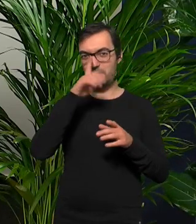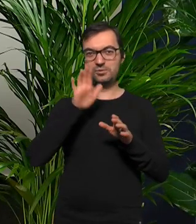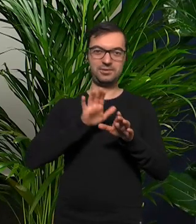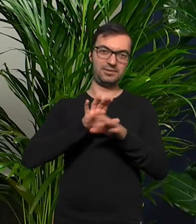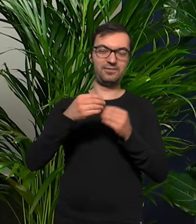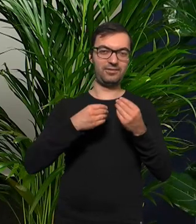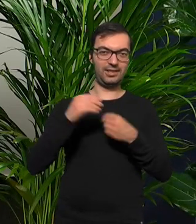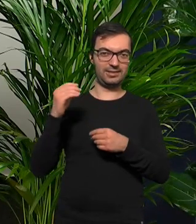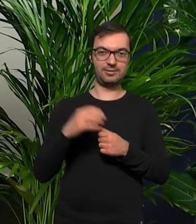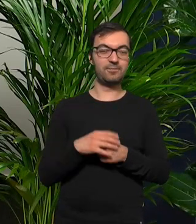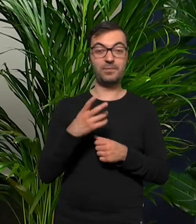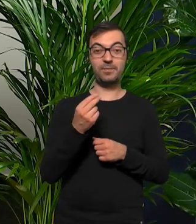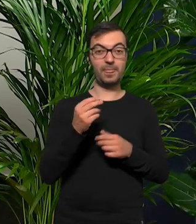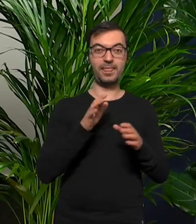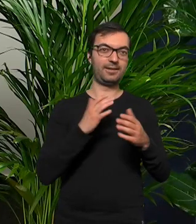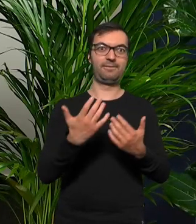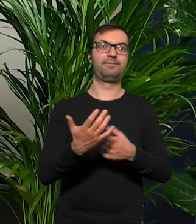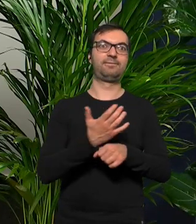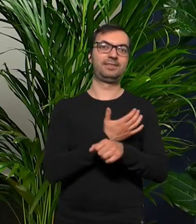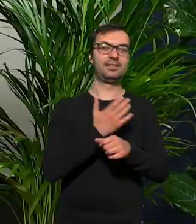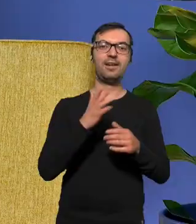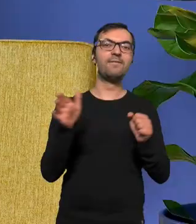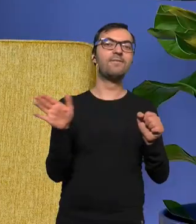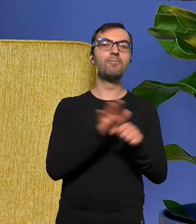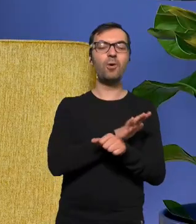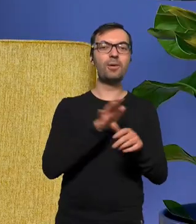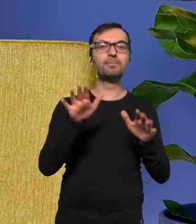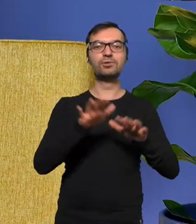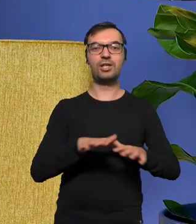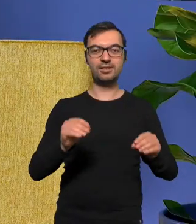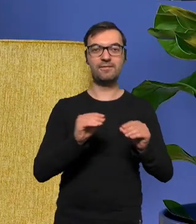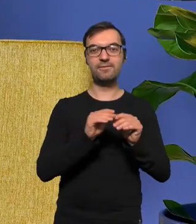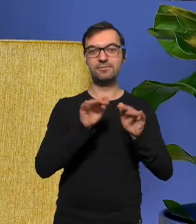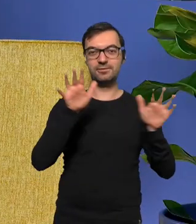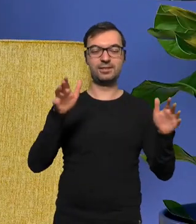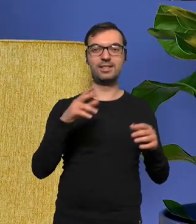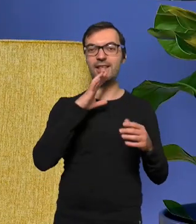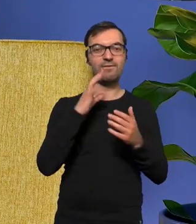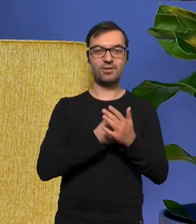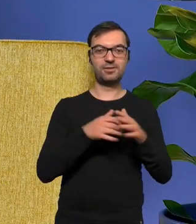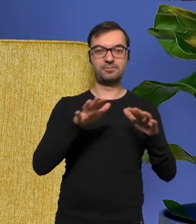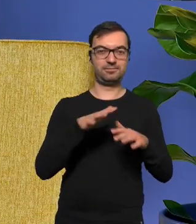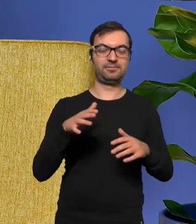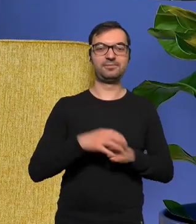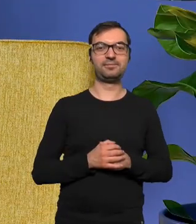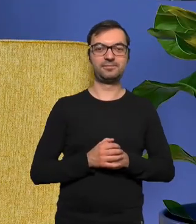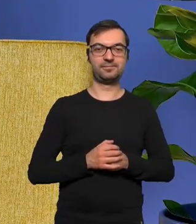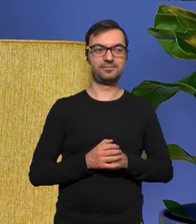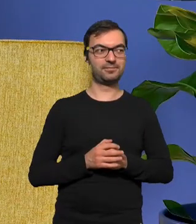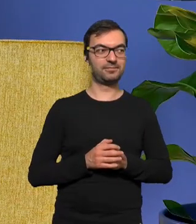ludzi z domu? ale nie, nie wypychają wypełniają tą przestrzeń niezadaptowaną przez przez nas